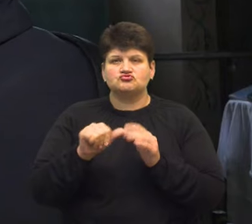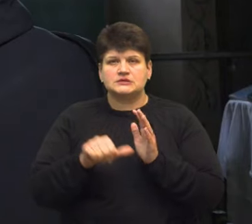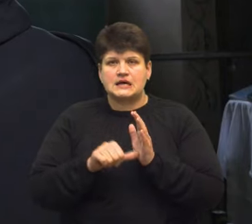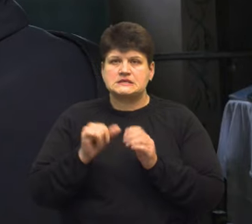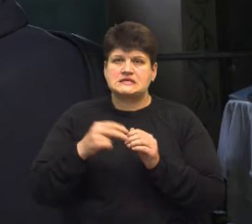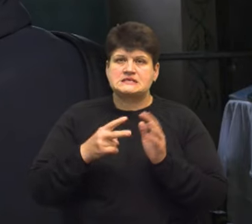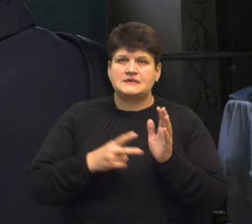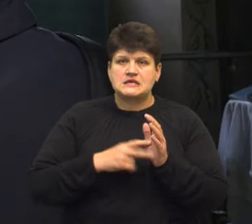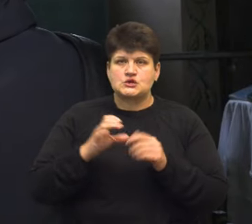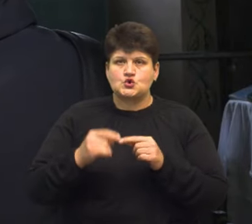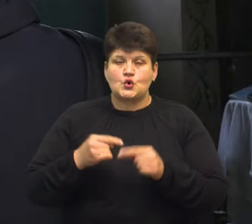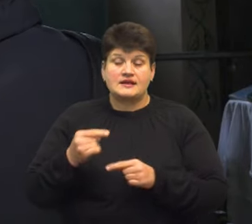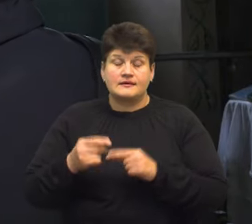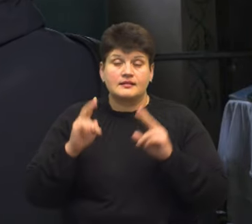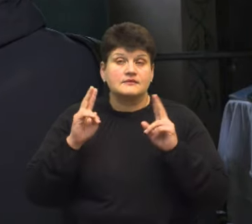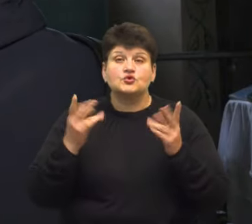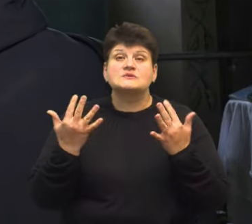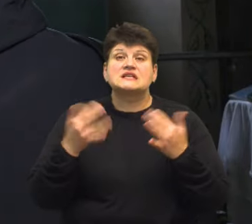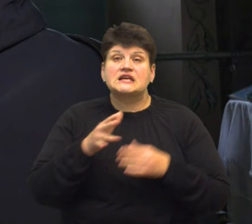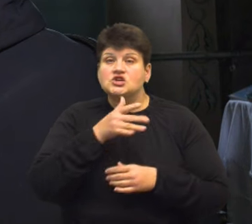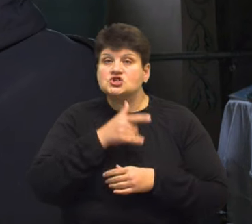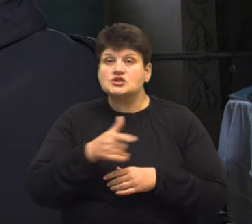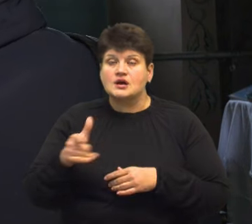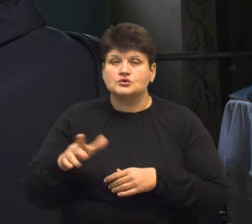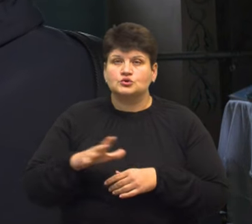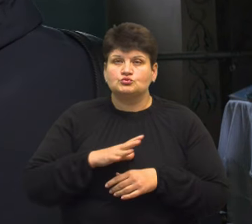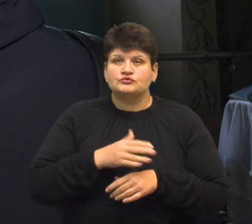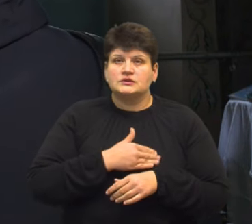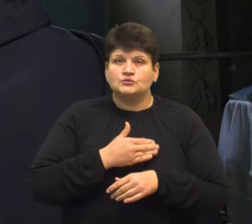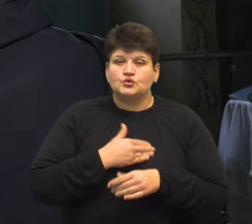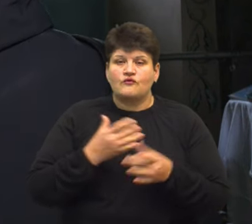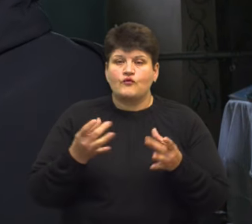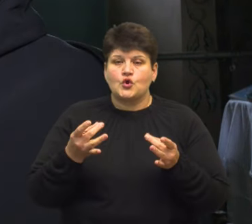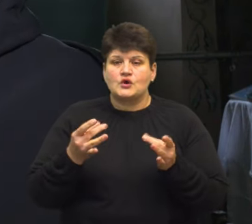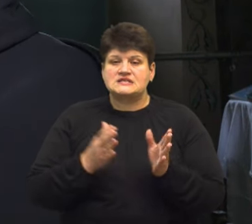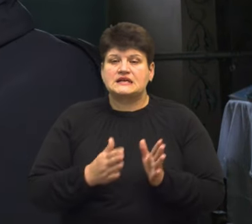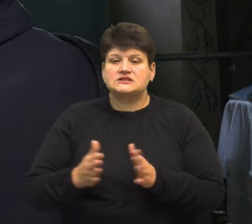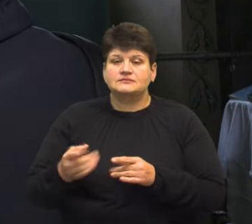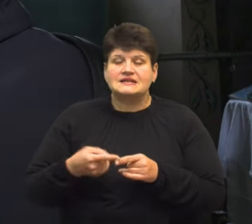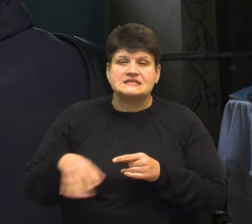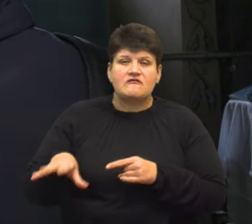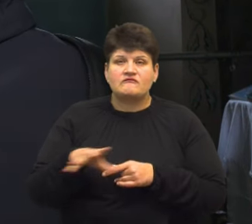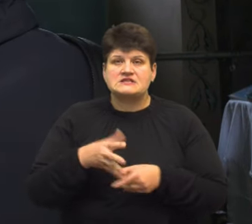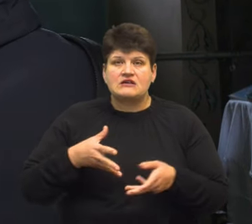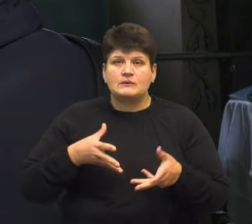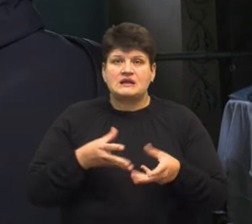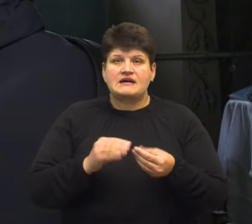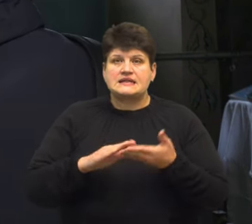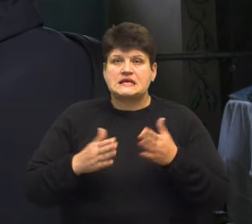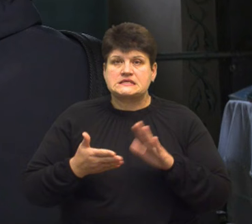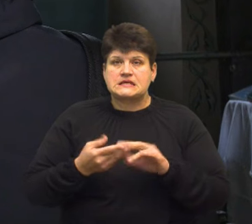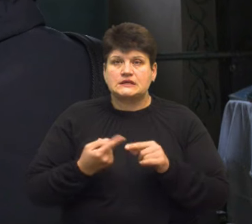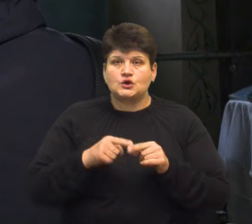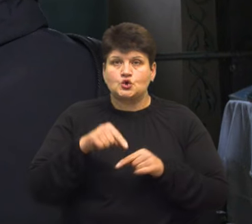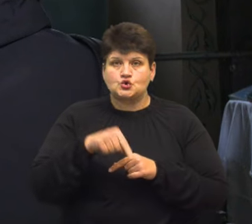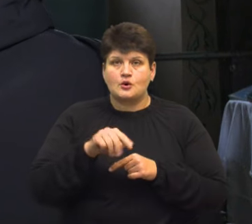Невідомо скільки часу і який був температуровологісний режим, а це все впливає на стан цього майна,